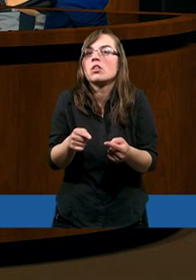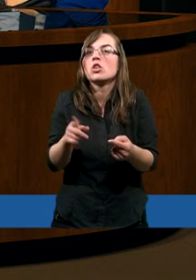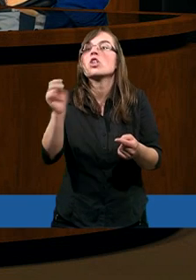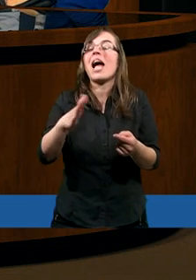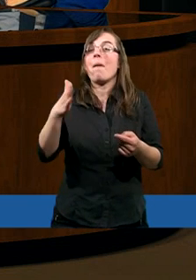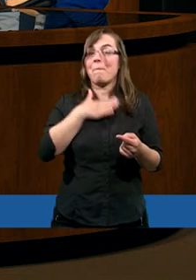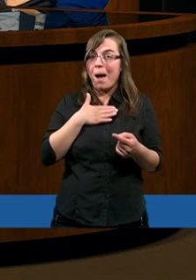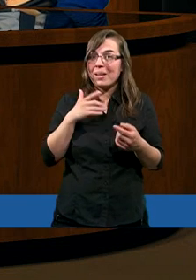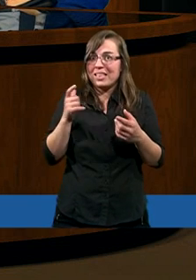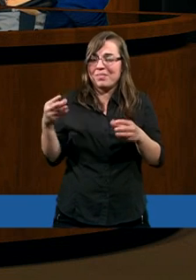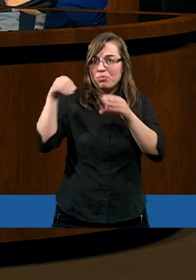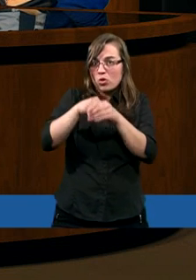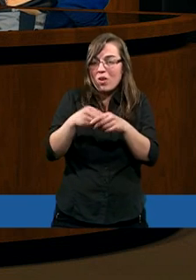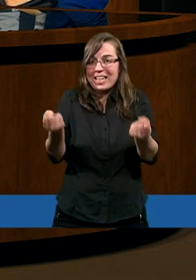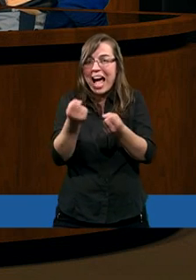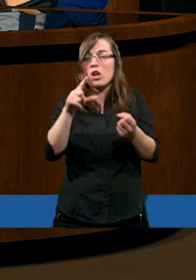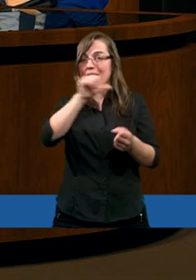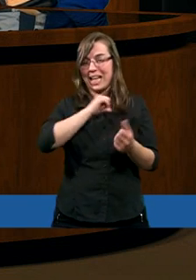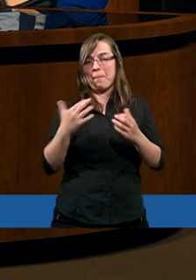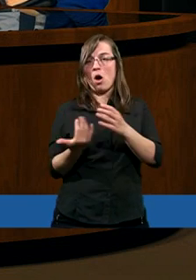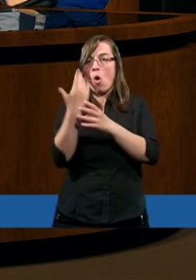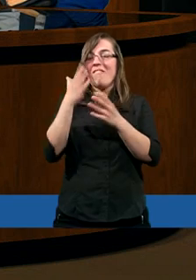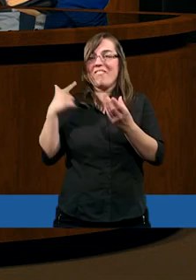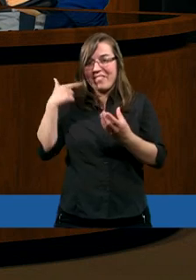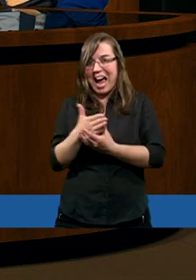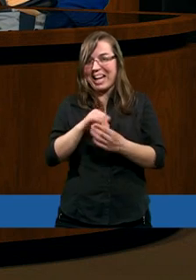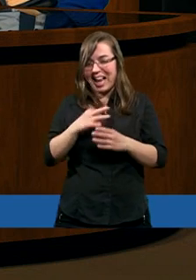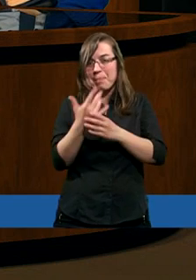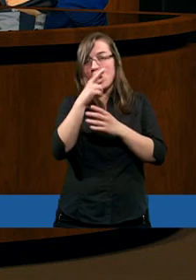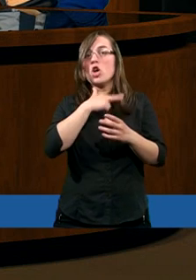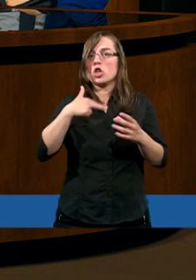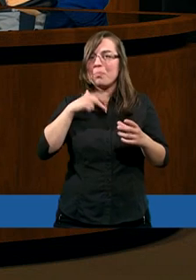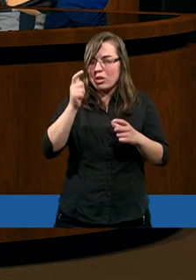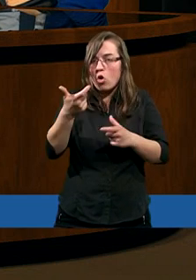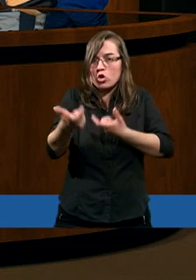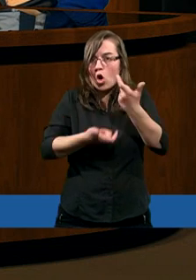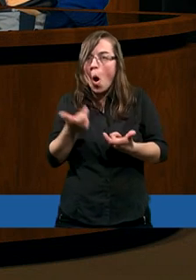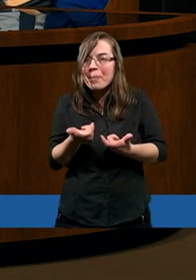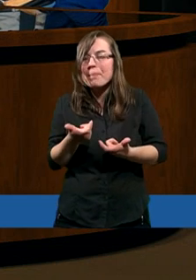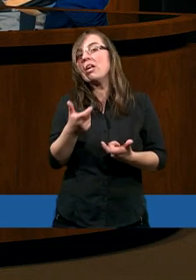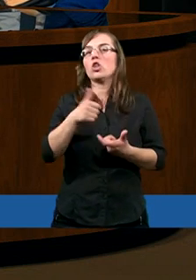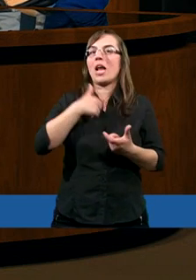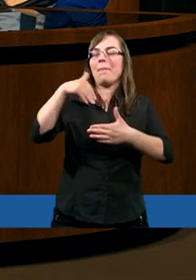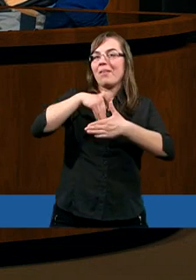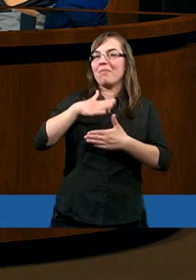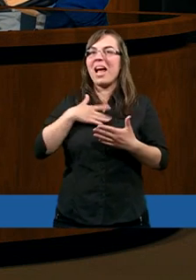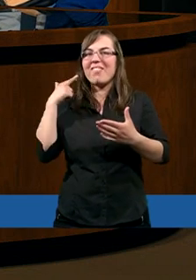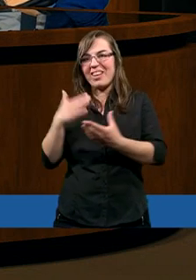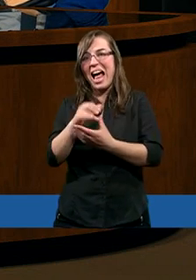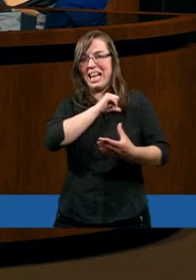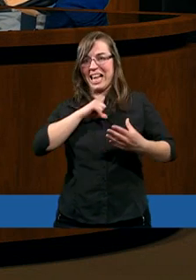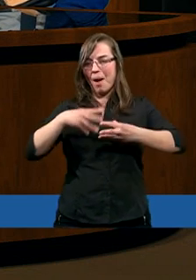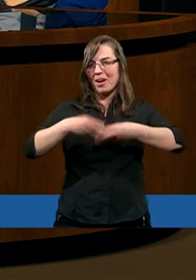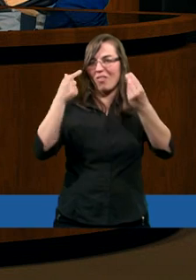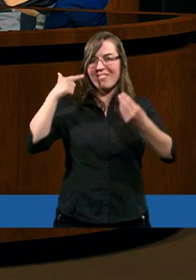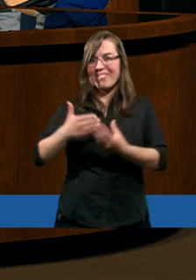robić do tej wiary? Czy ona sobie sama rośnie? Czy my mamy coś robić, żeby te cechy u siebie mieć? Czy one same